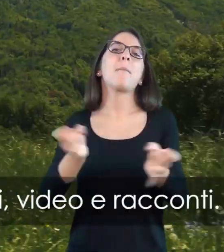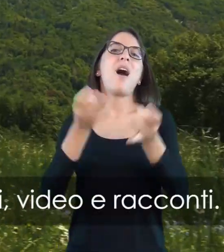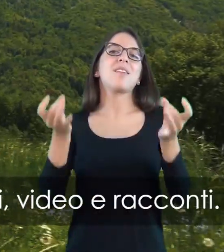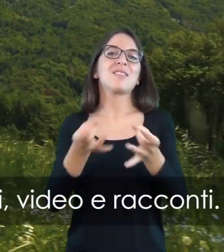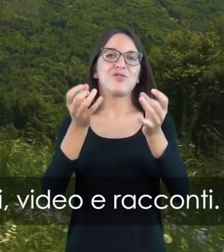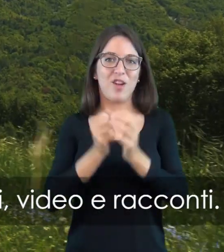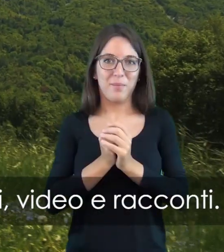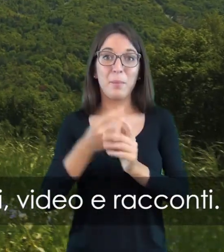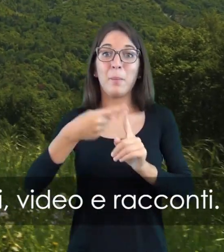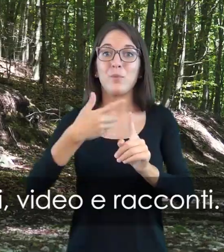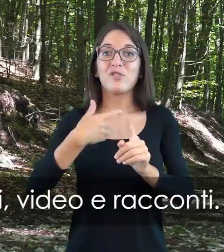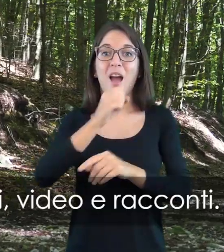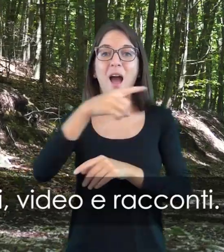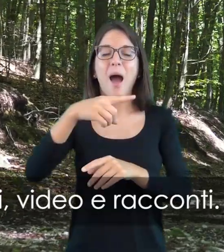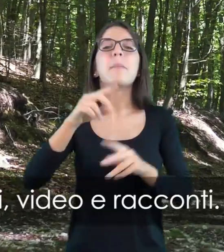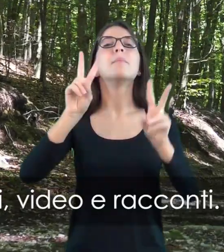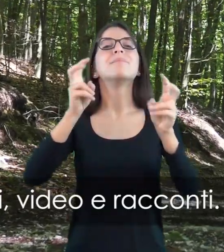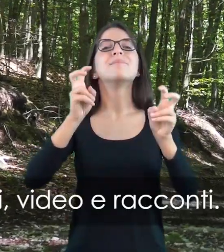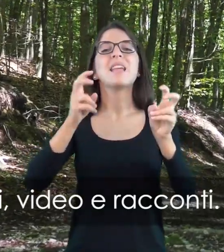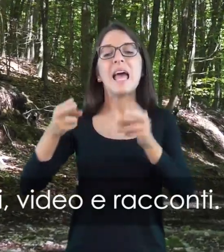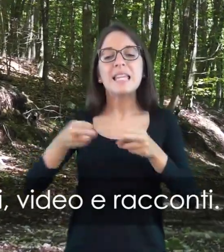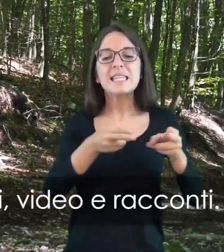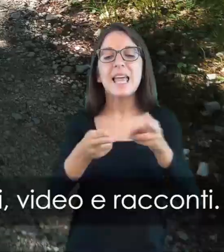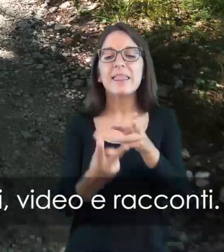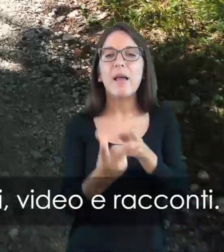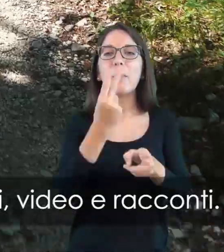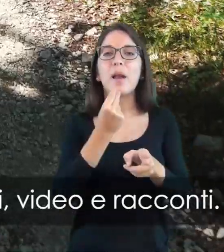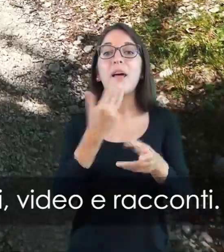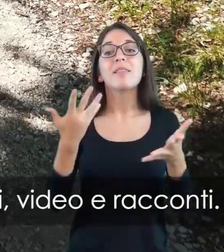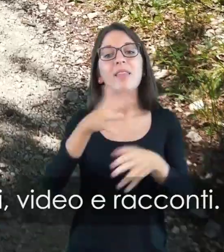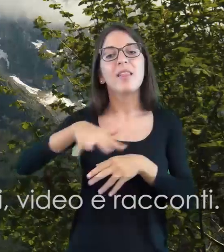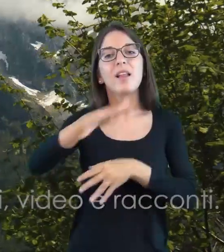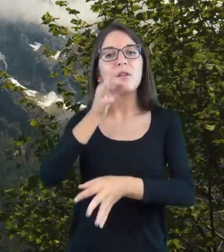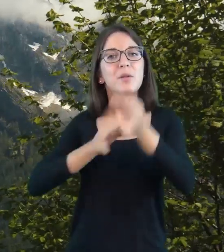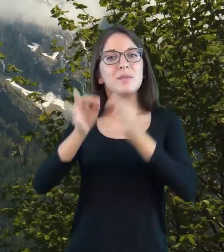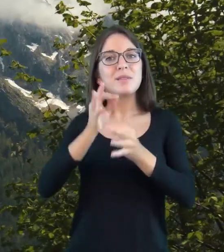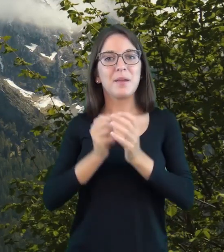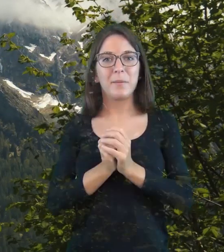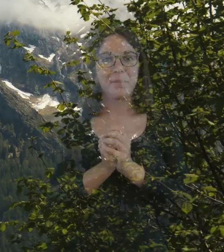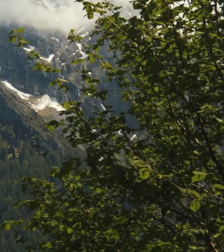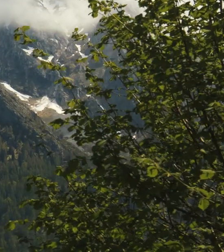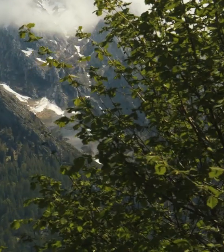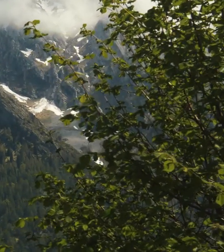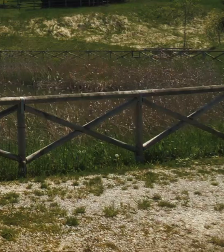Sentieri Parlanti, la visita è arricchita e animata da messaggi, video e racconti.